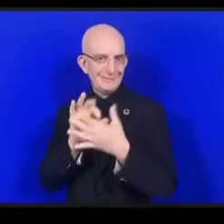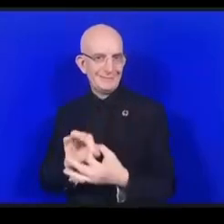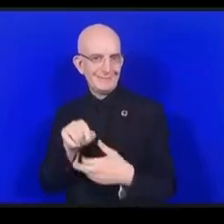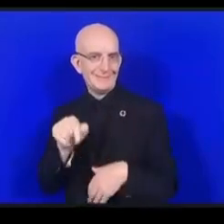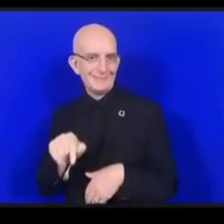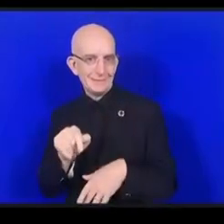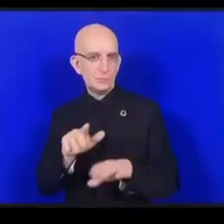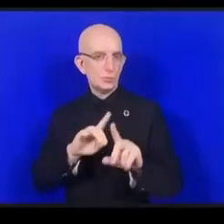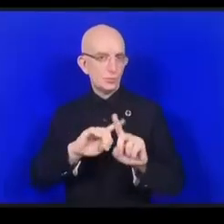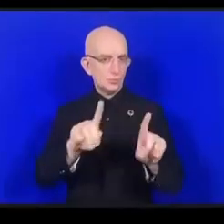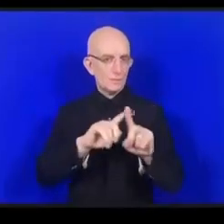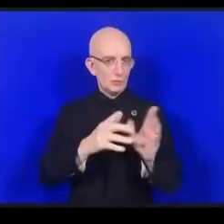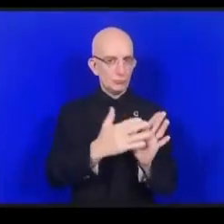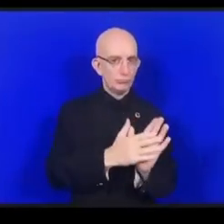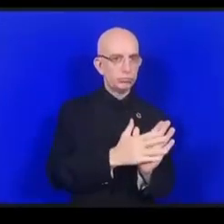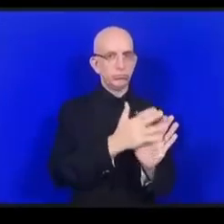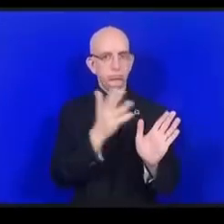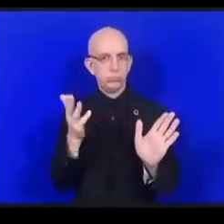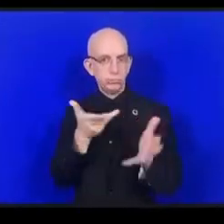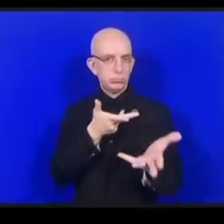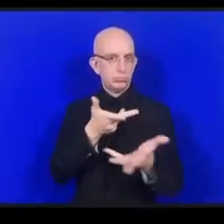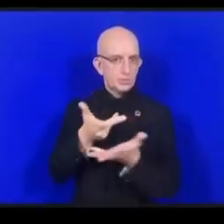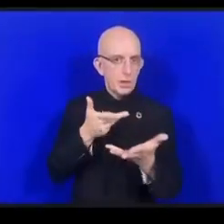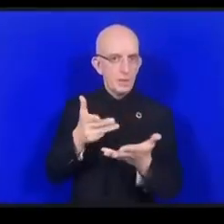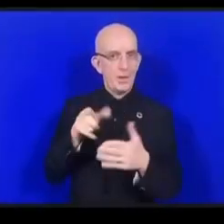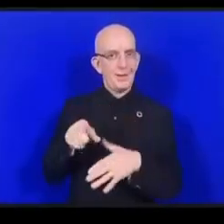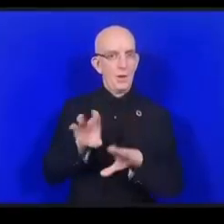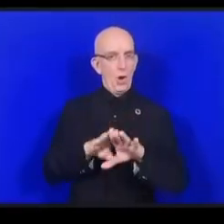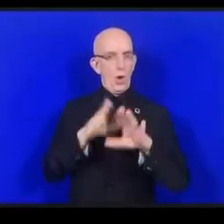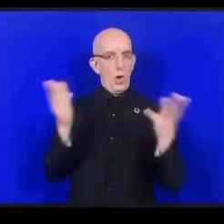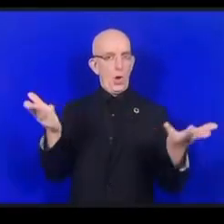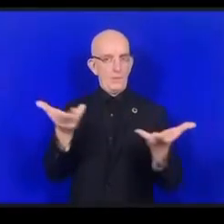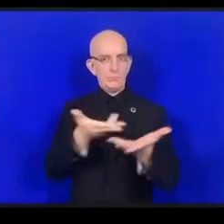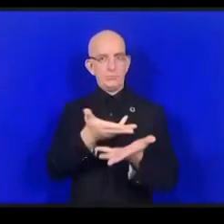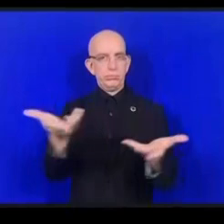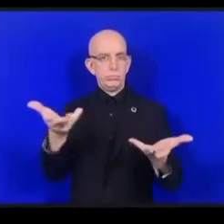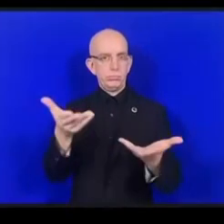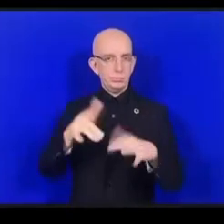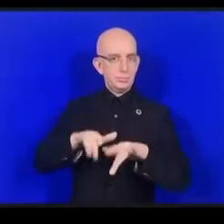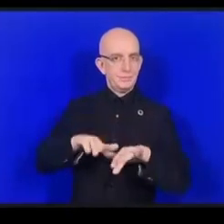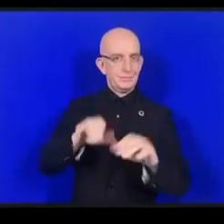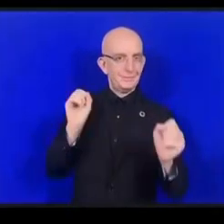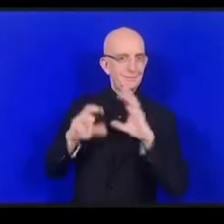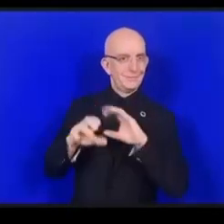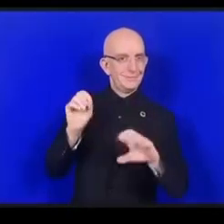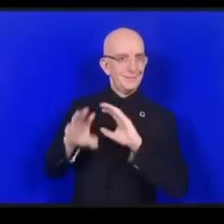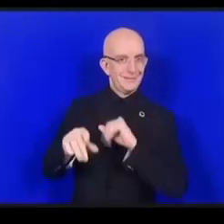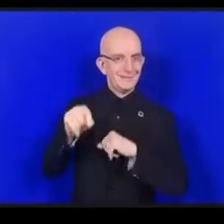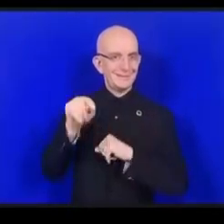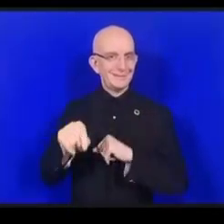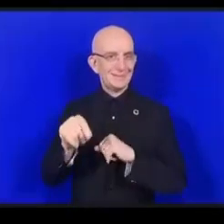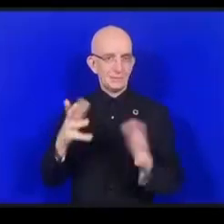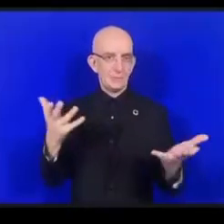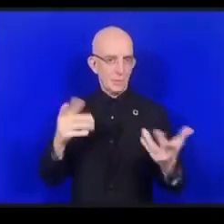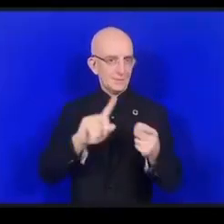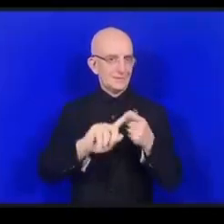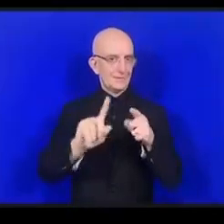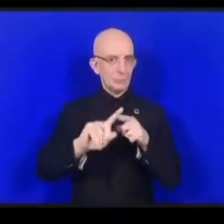الاتصالات مثلا عن طريق قيادة جهاز معين